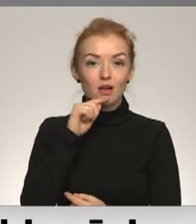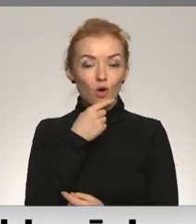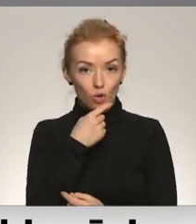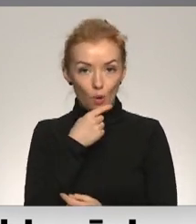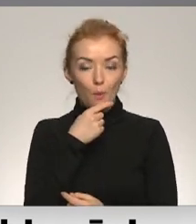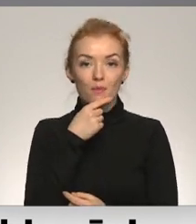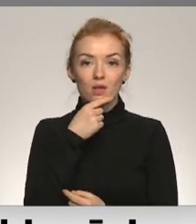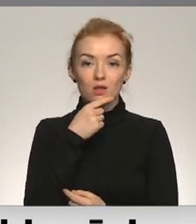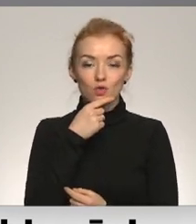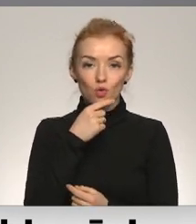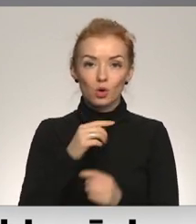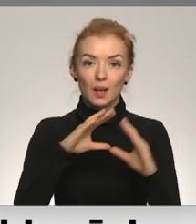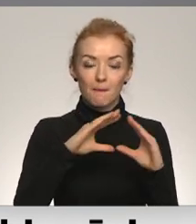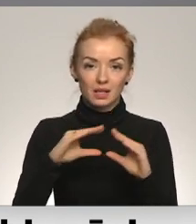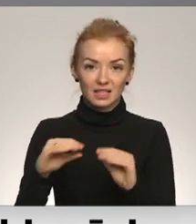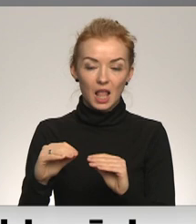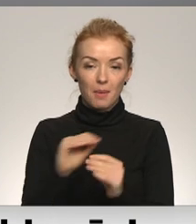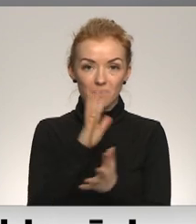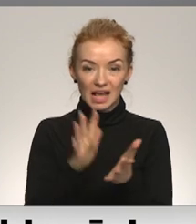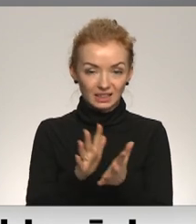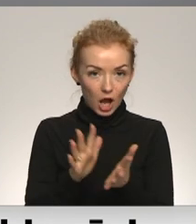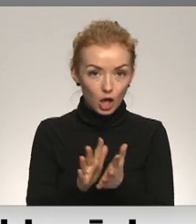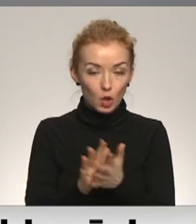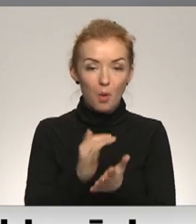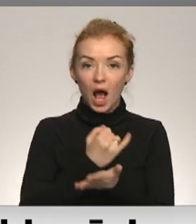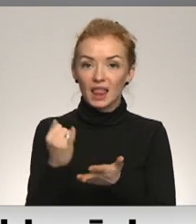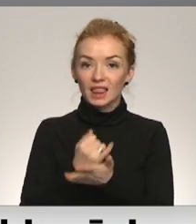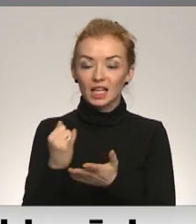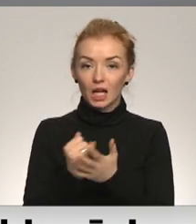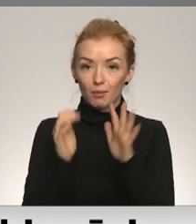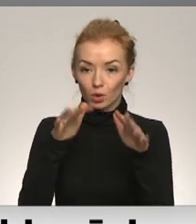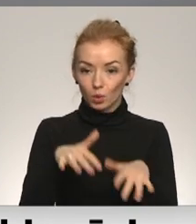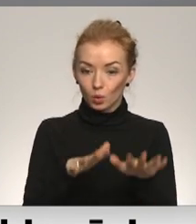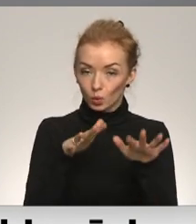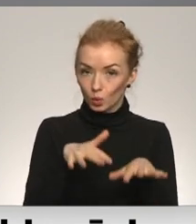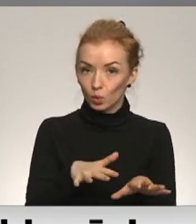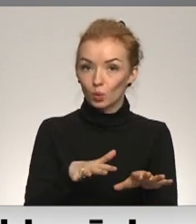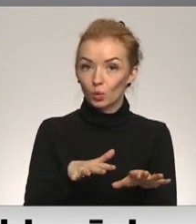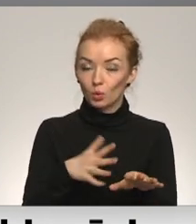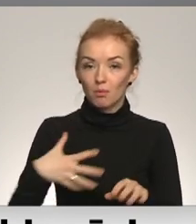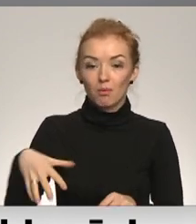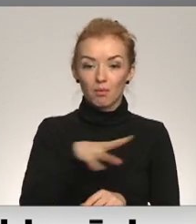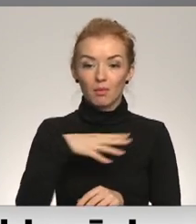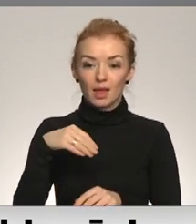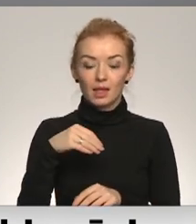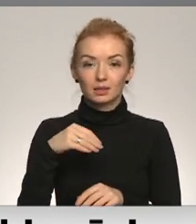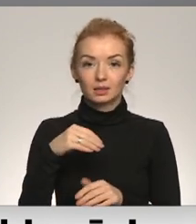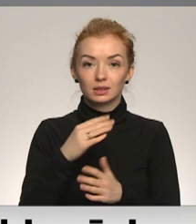utilizējam pie sārļo, mēs atīram jūru, mēs